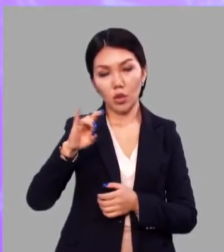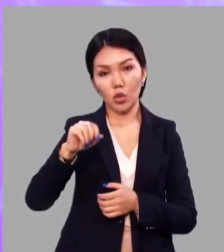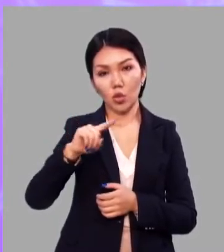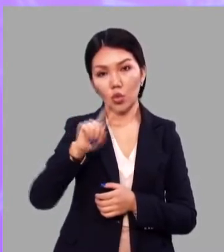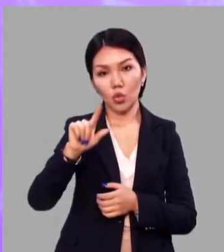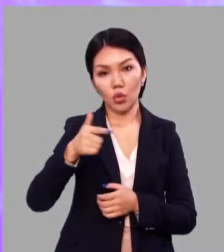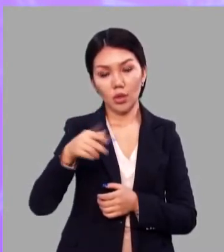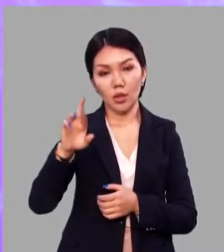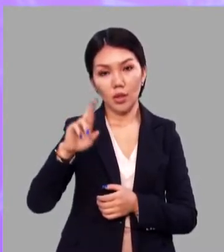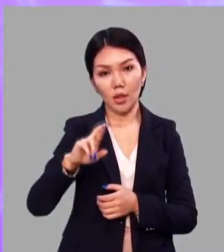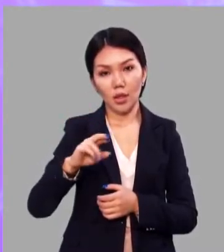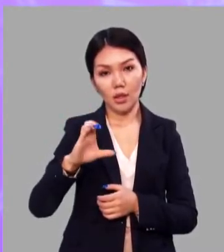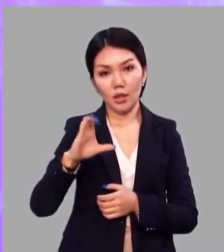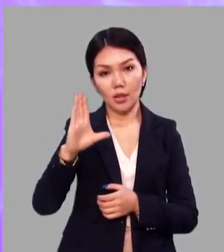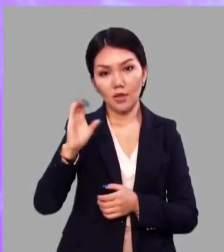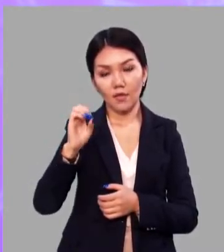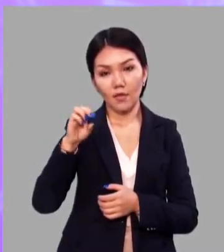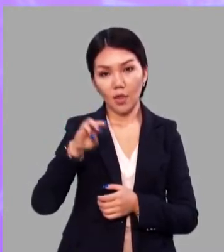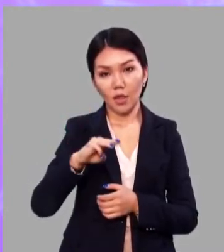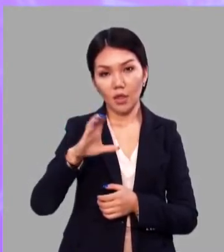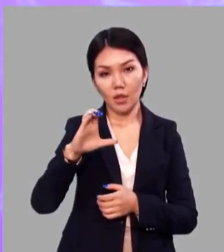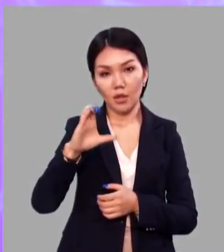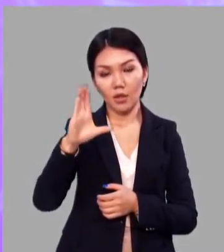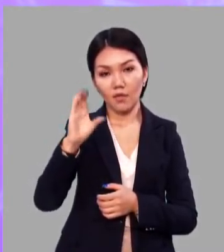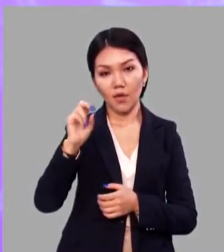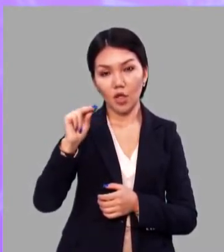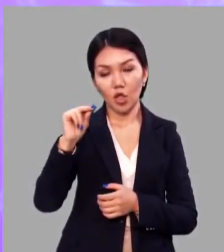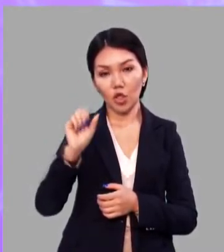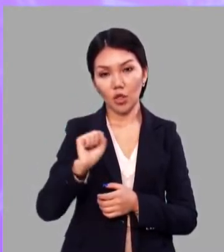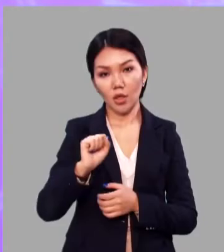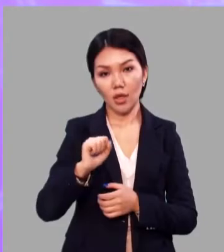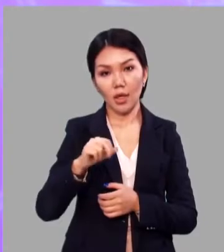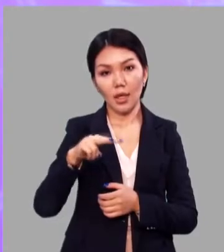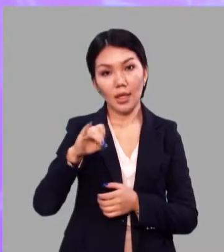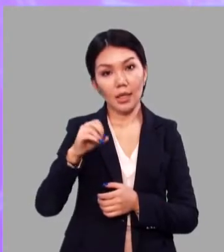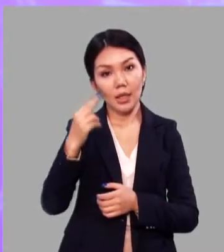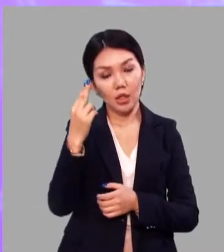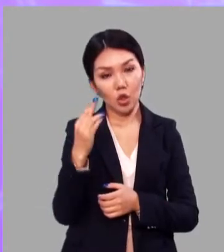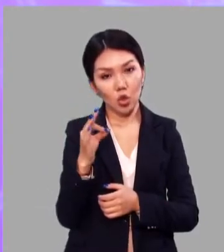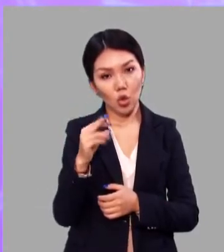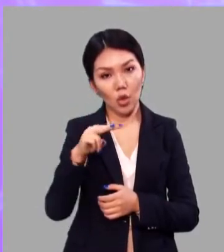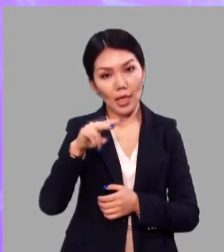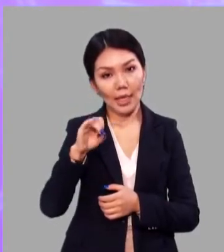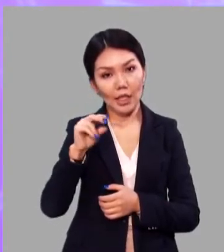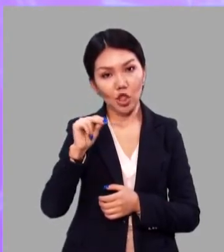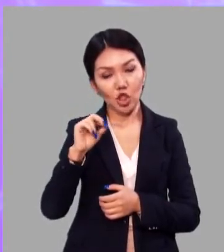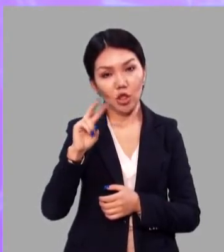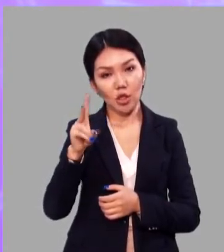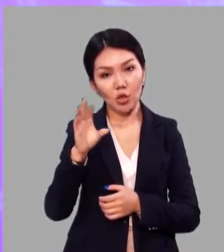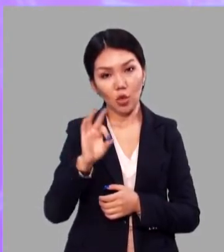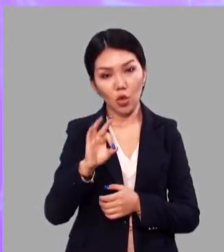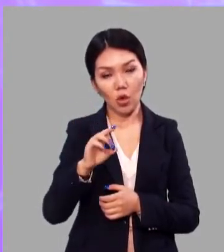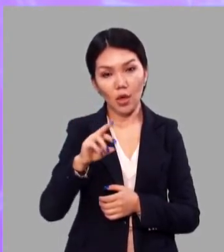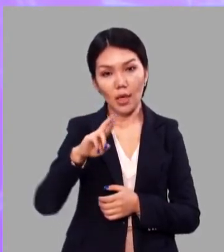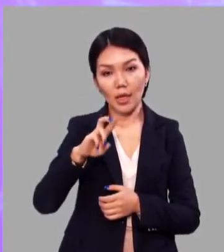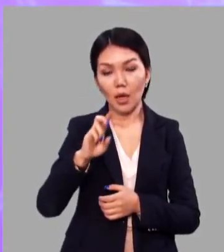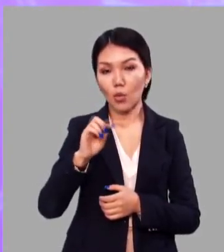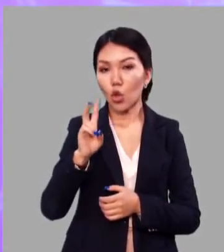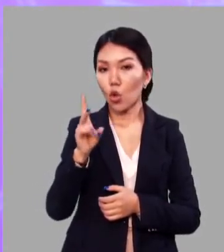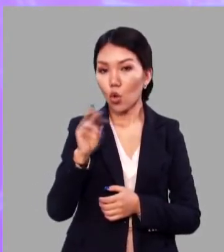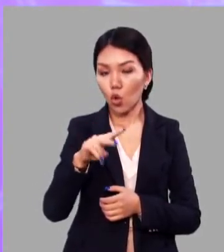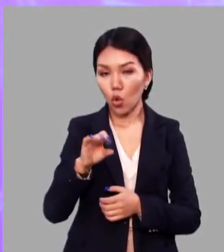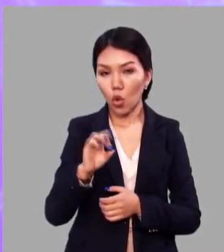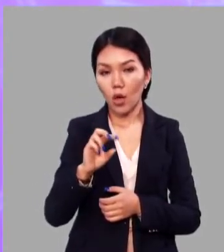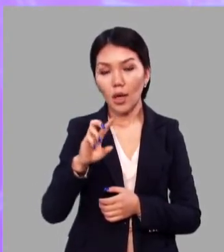свет, свеча, лицо, личико, яблоко, яблочко,